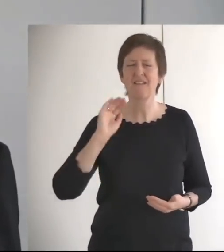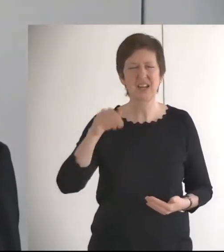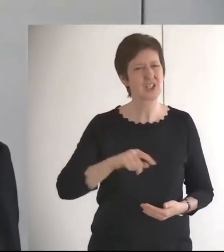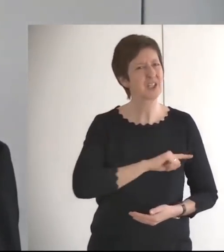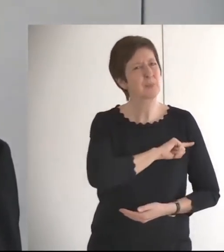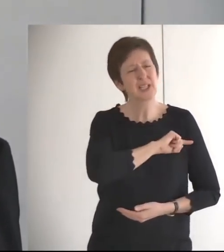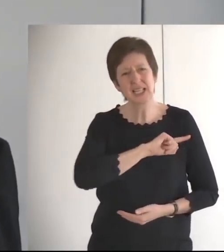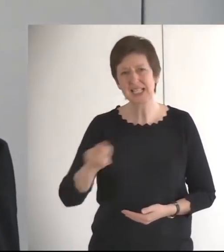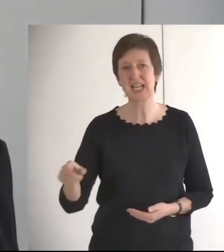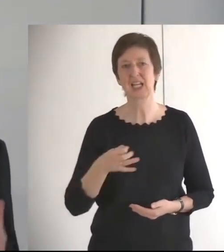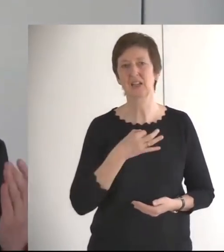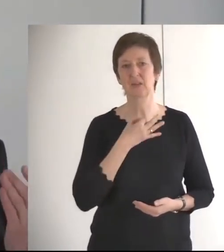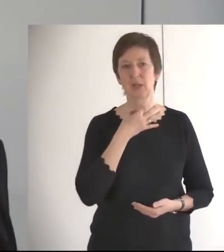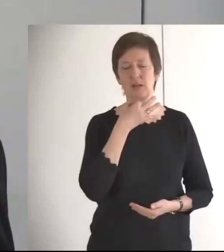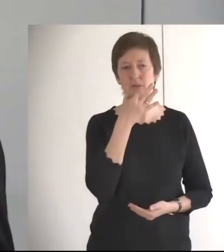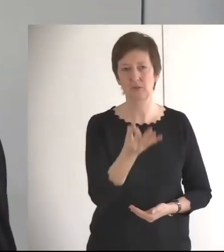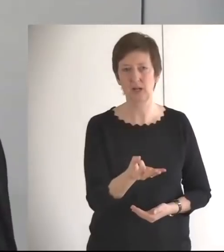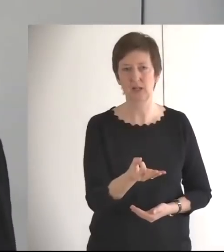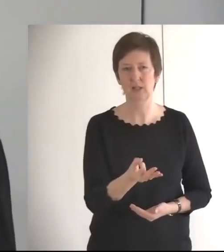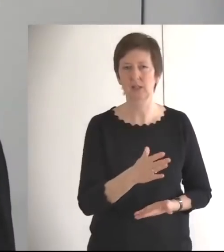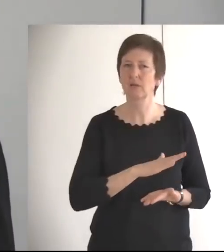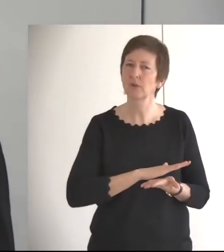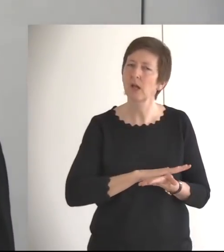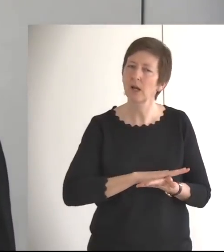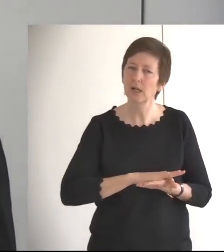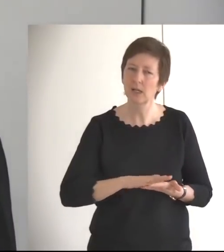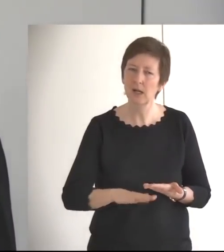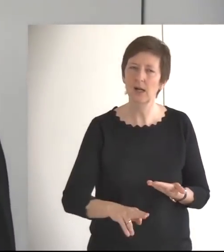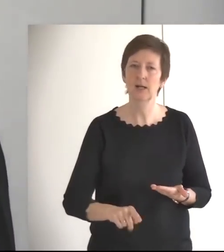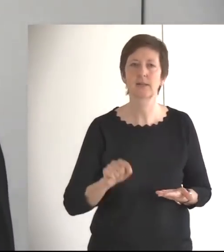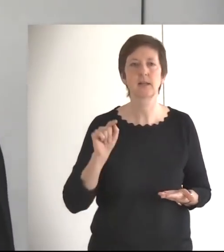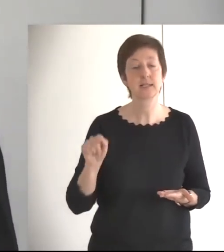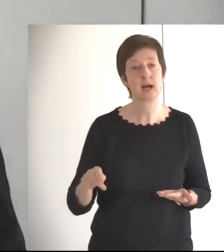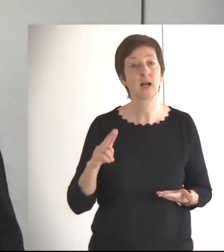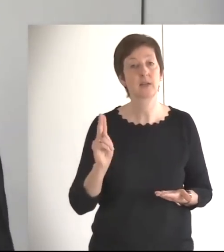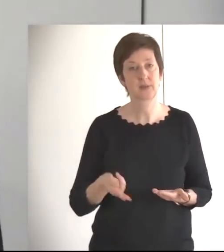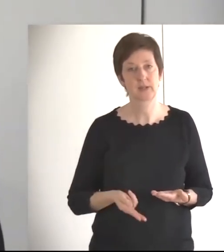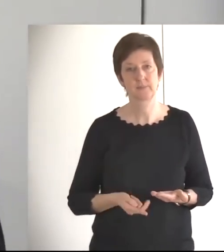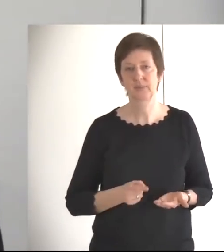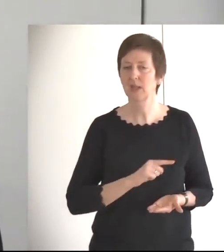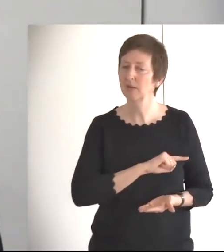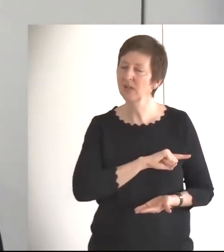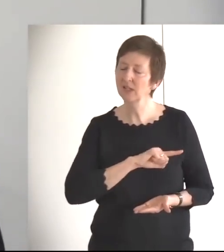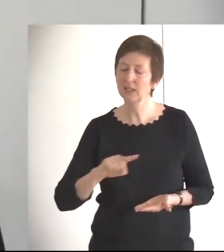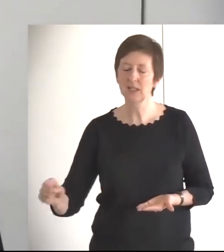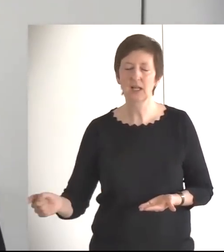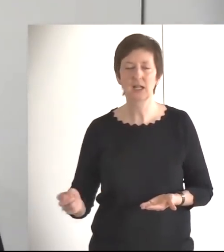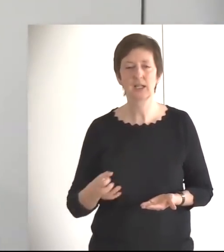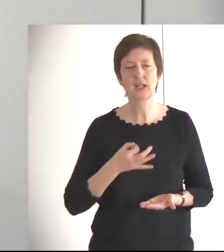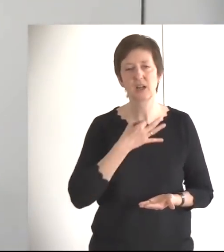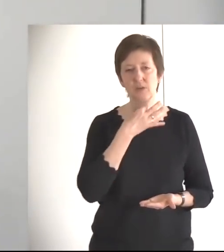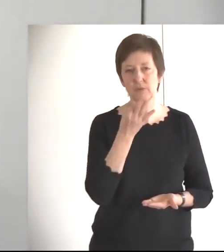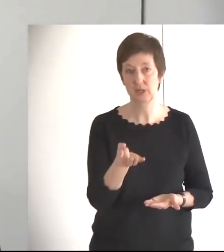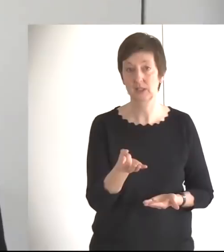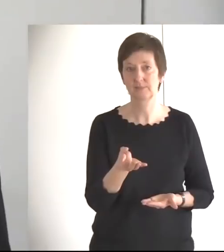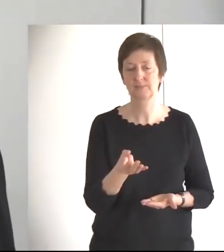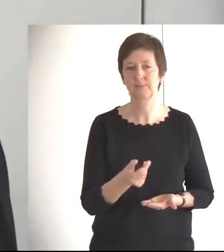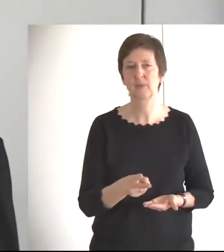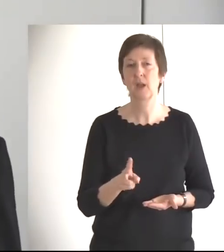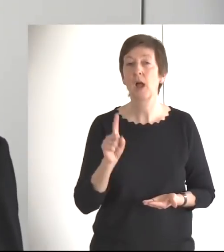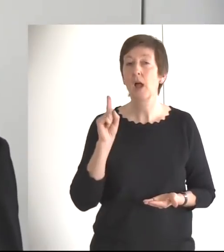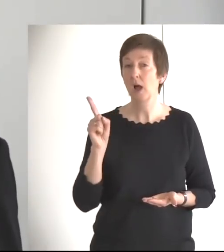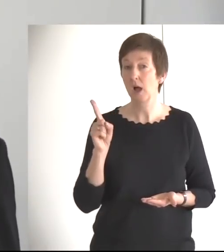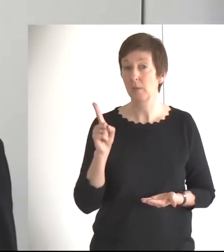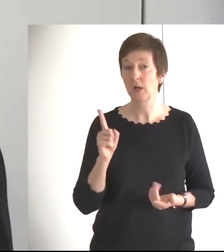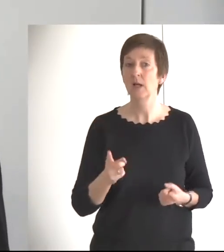fragen. Dann wird Klarheit da sein. Dann werden wir keine Fragen mehr haben. Aber, ihr Lieben, es